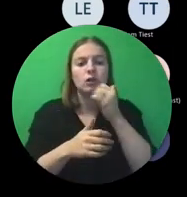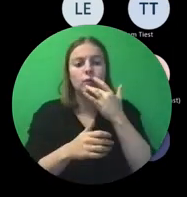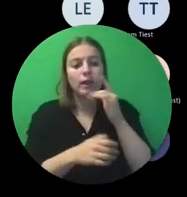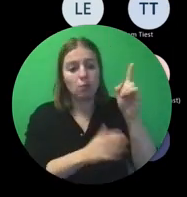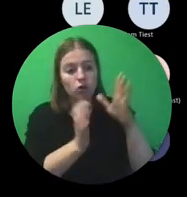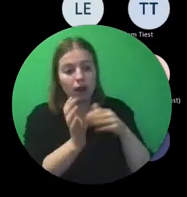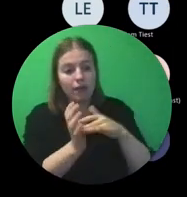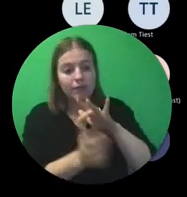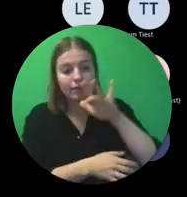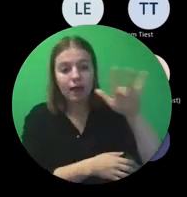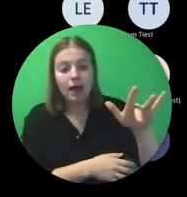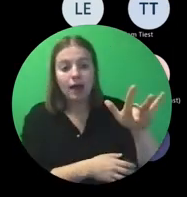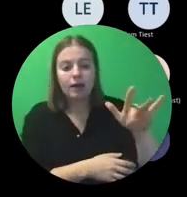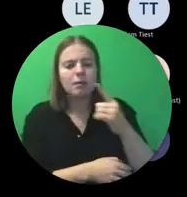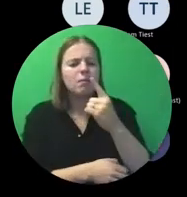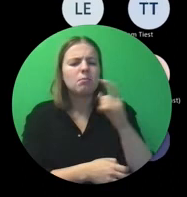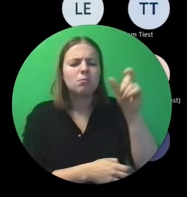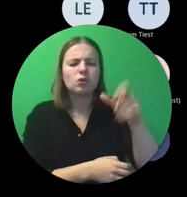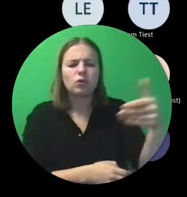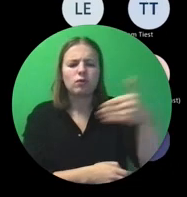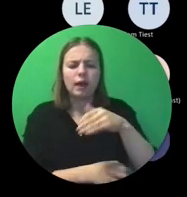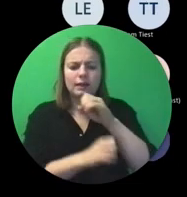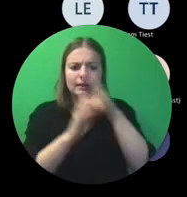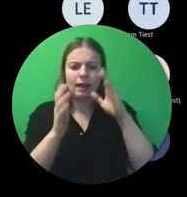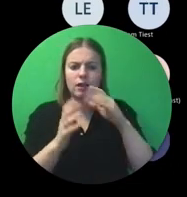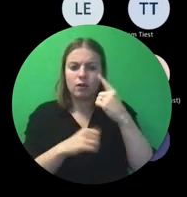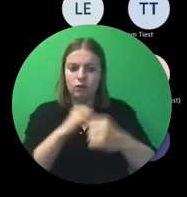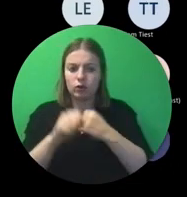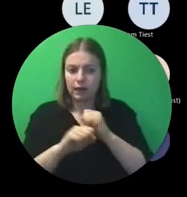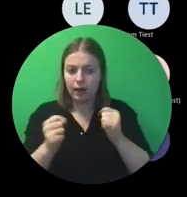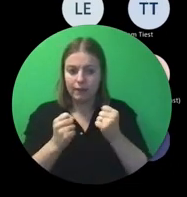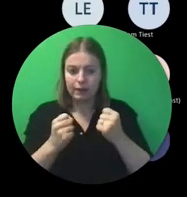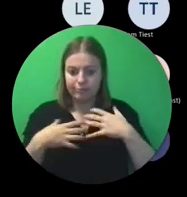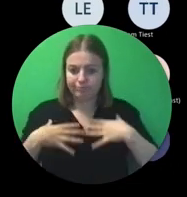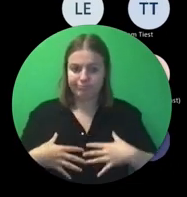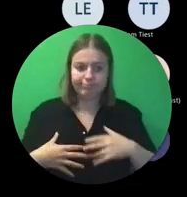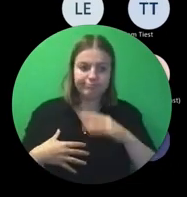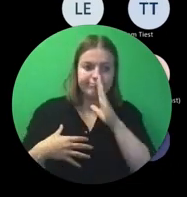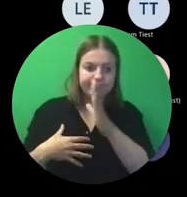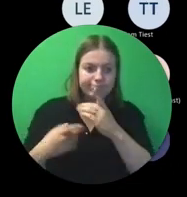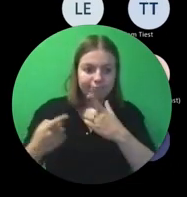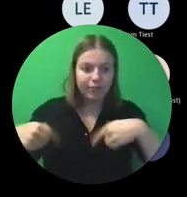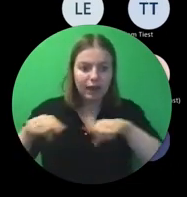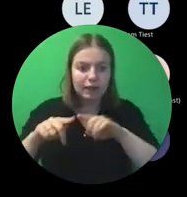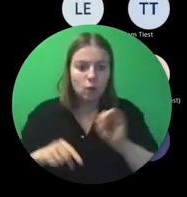buitenland iets, iemand vroeg dat, wat als corona maakt, dat we volgend jaar niet fysiek kunnen bijeenkomen.